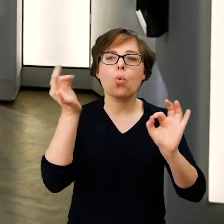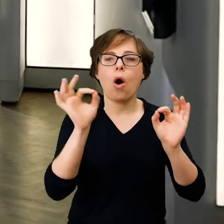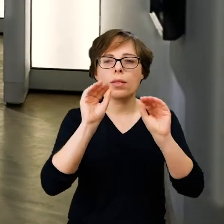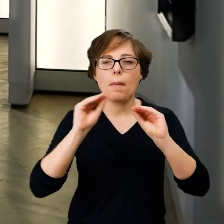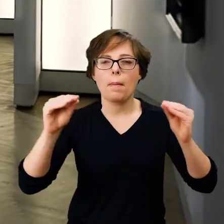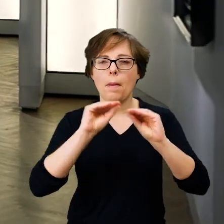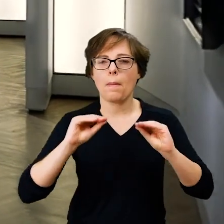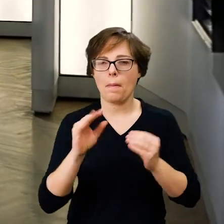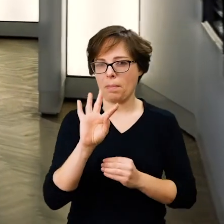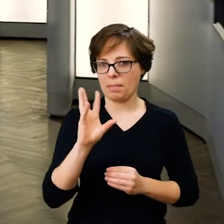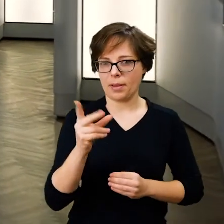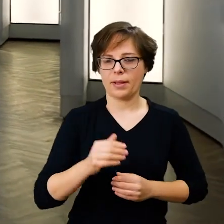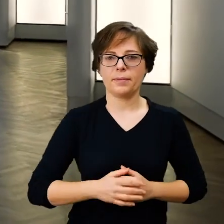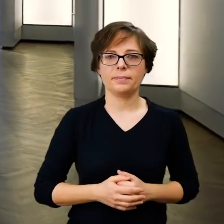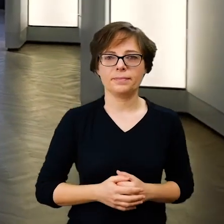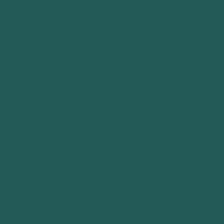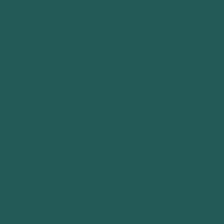warsztacie złotniczym.